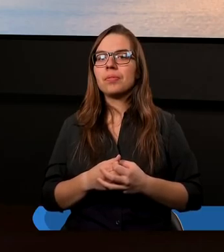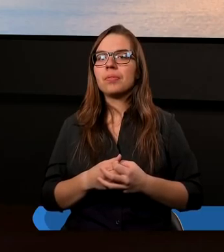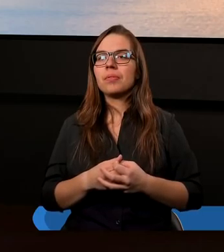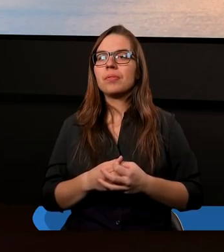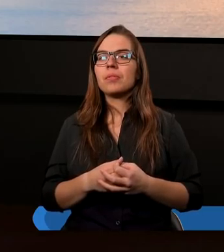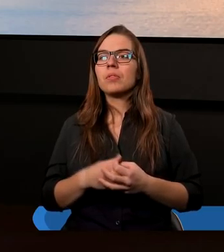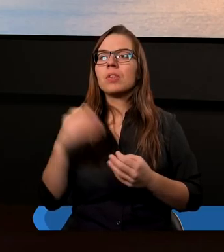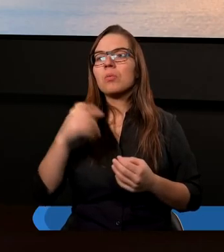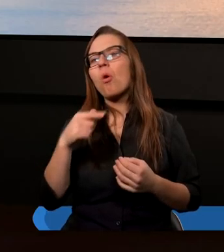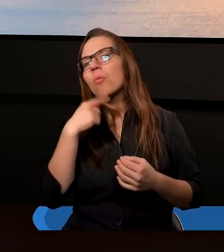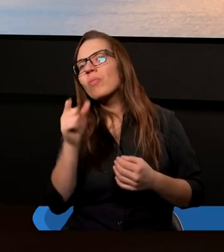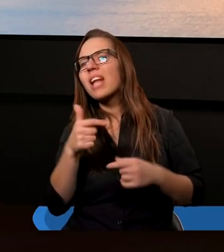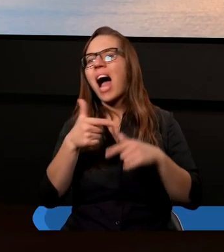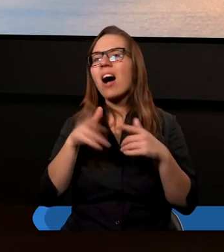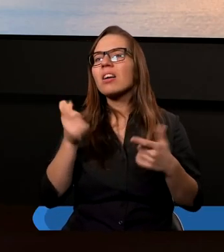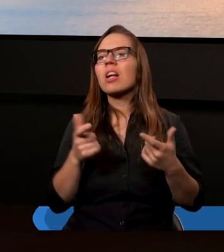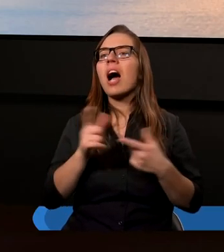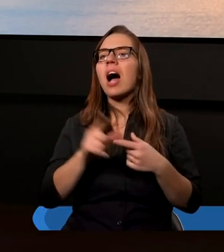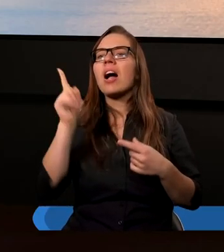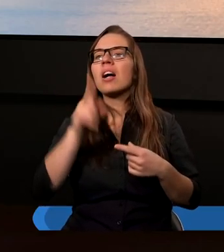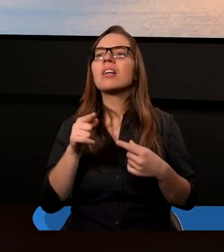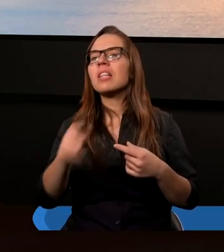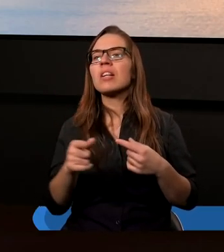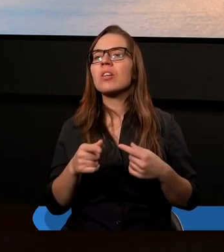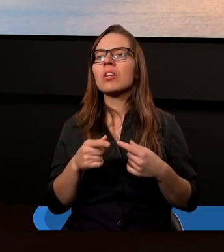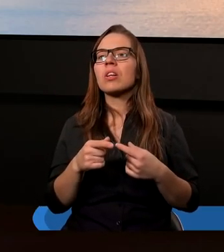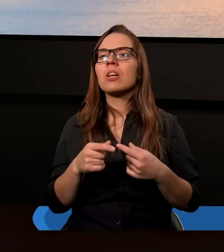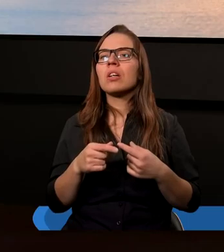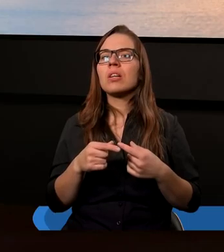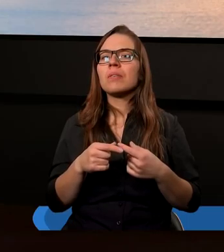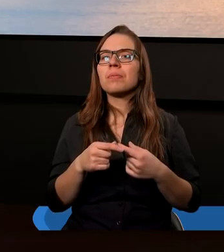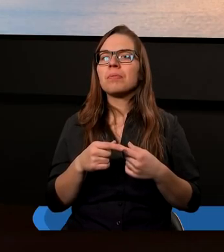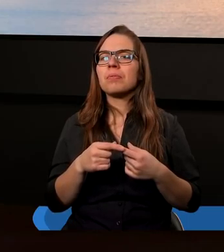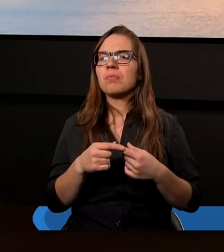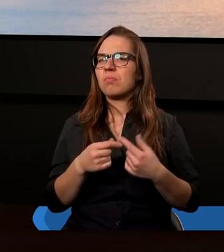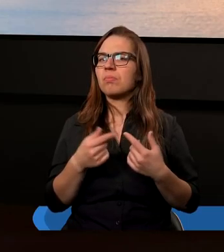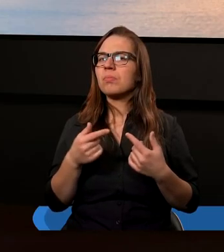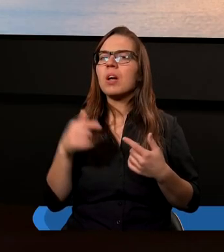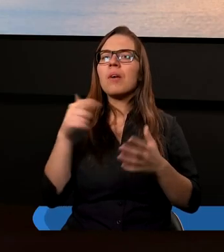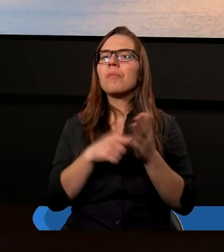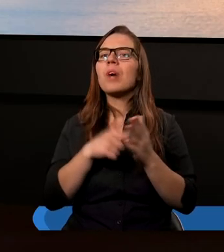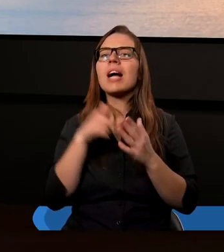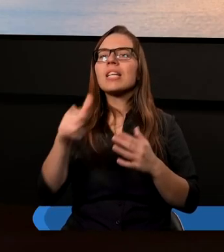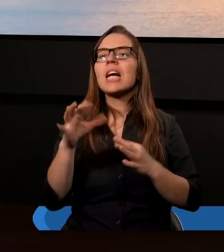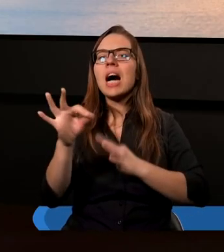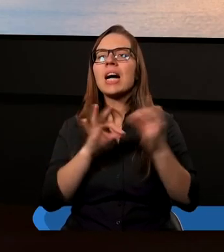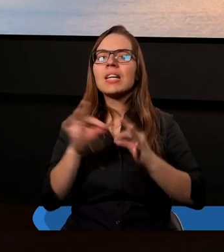może powiem za ostro, ale chyba coś z tym naszym nawróceniem może być nie tak. Prawda? Albo gdzieś my